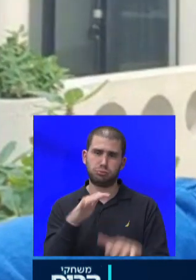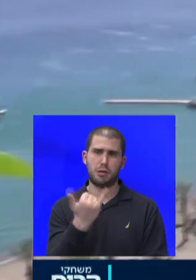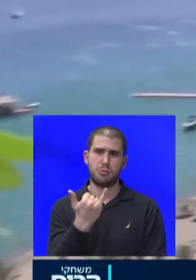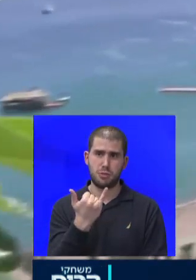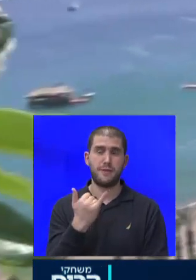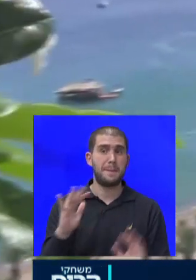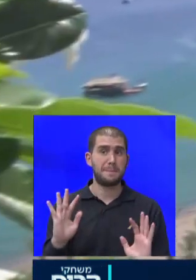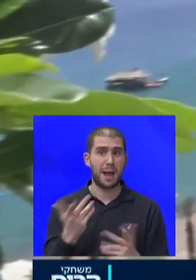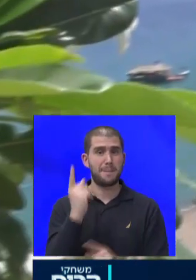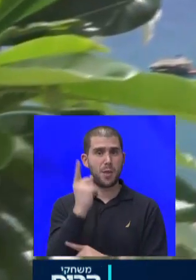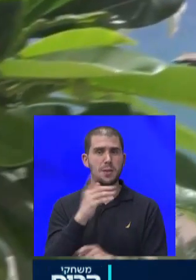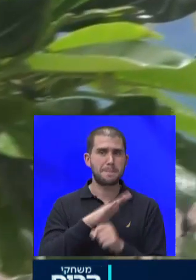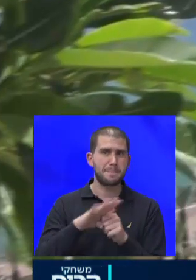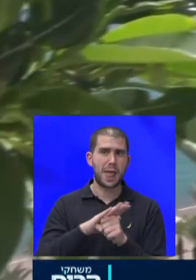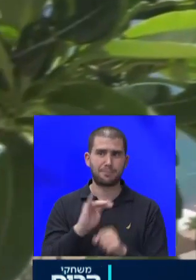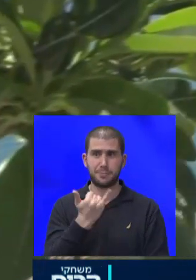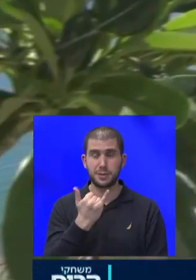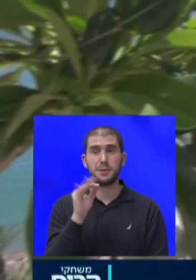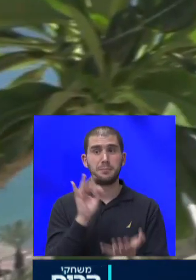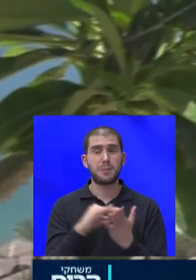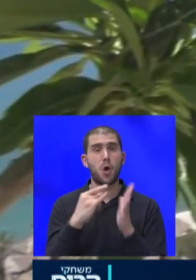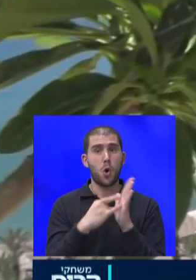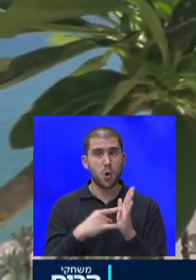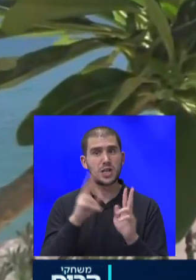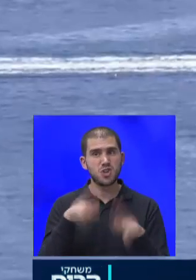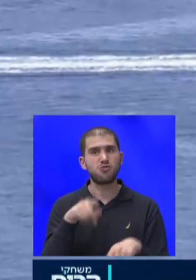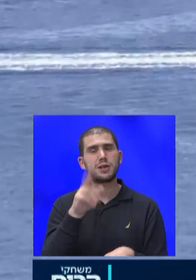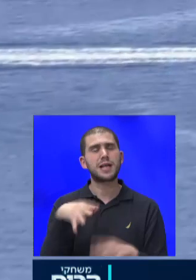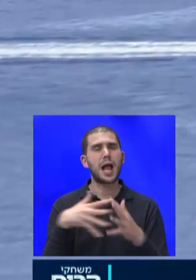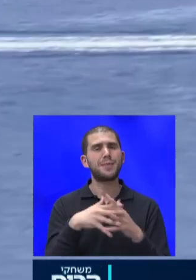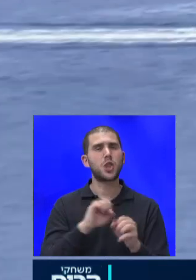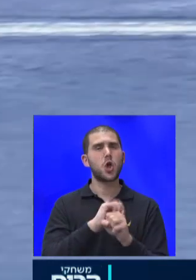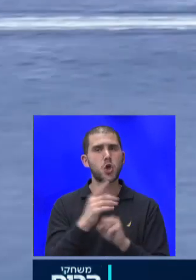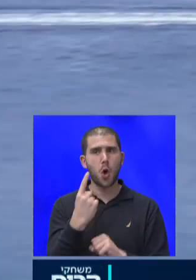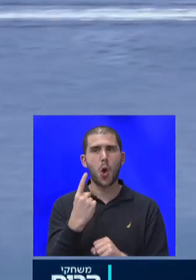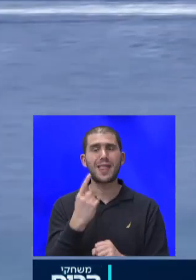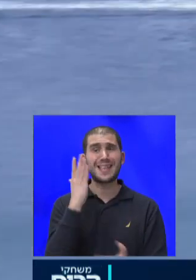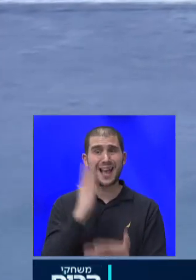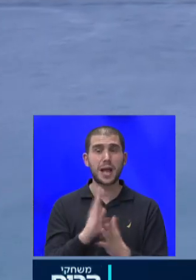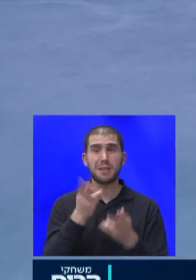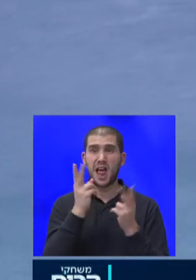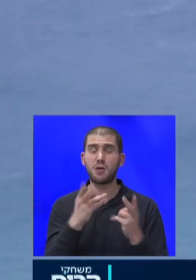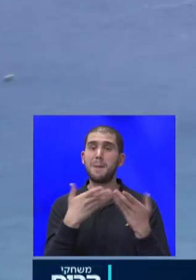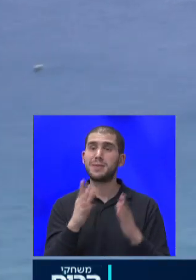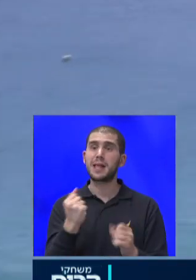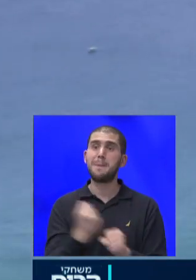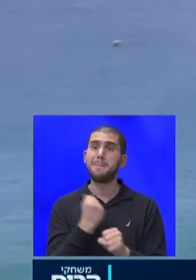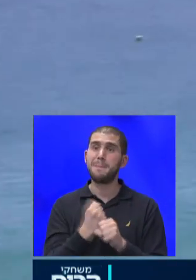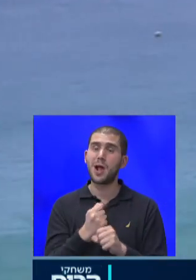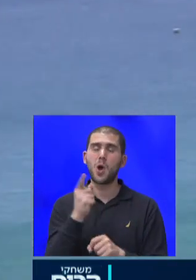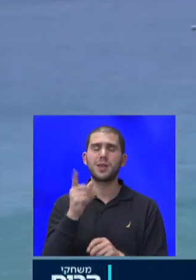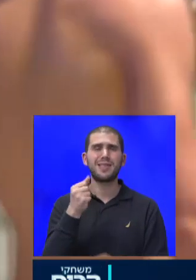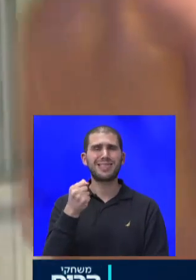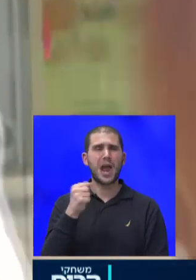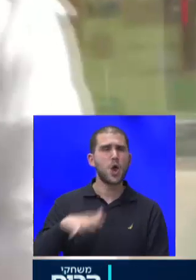יהיו מלאים. במסגרת החוק נקבע בין היתר שקבינט הקורונה יכריע האם לאפשר פתיחת פעילויות ואתרקציות הירותיות סביב בתי